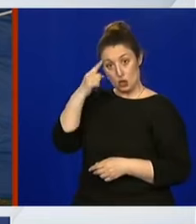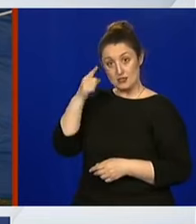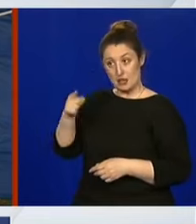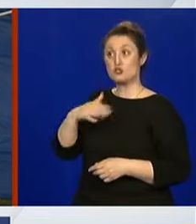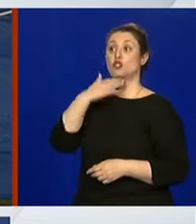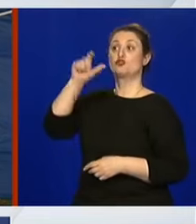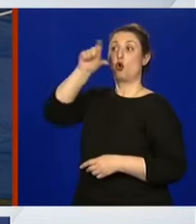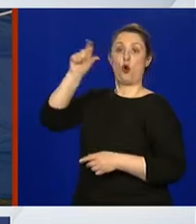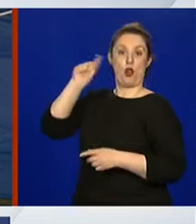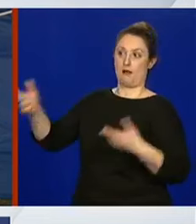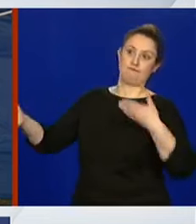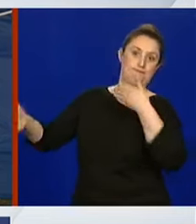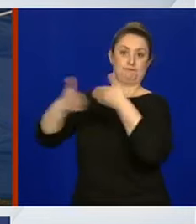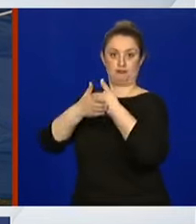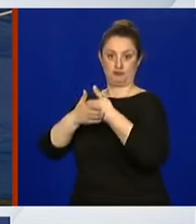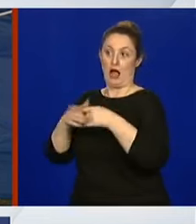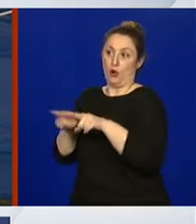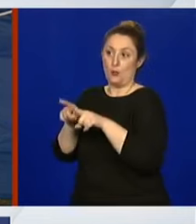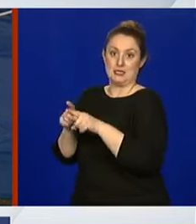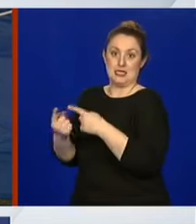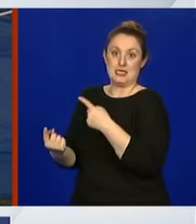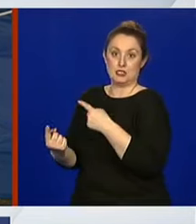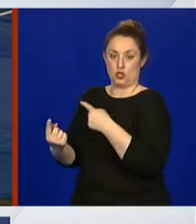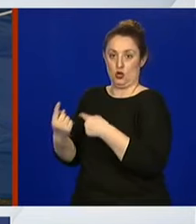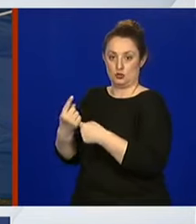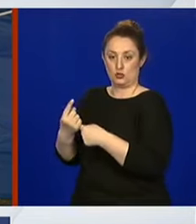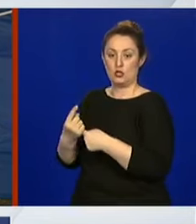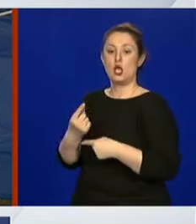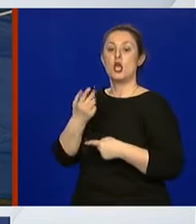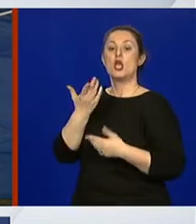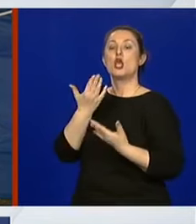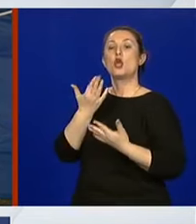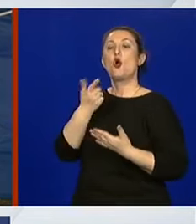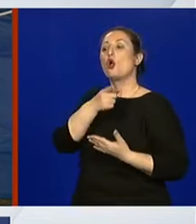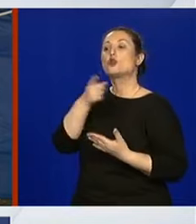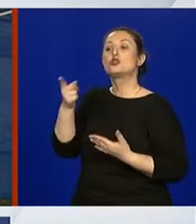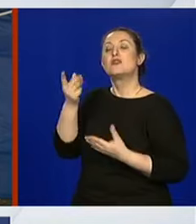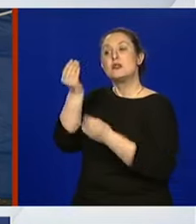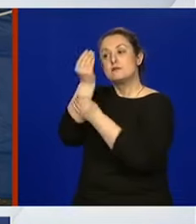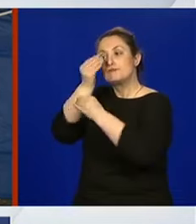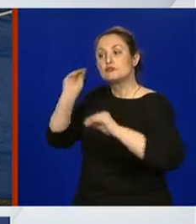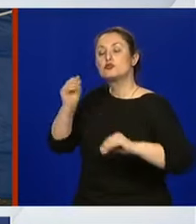i koliko precizne će biti vaše upute u školama?